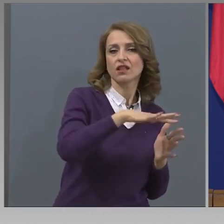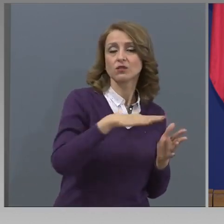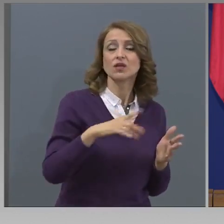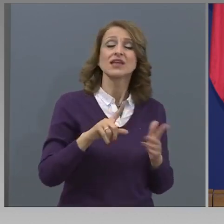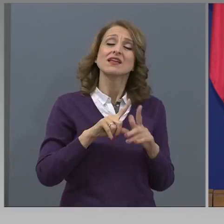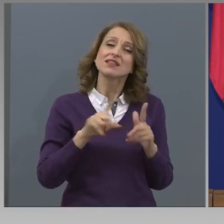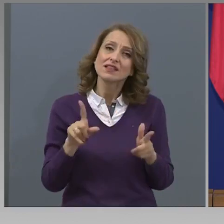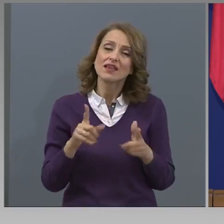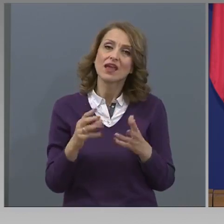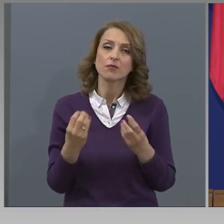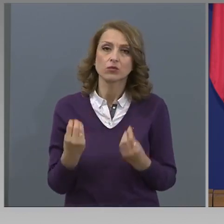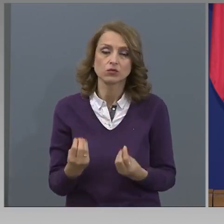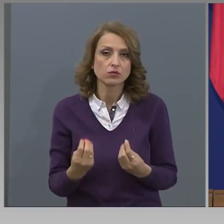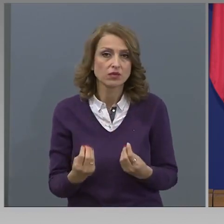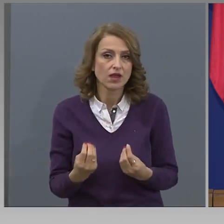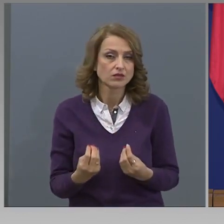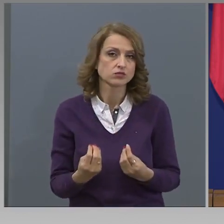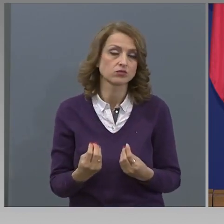подходящо